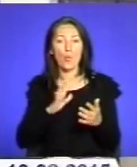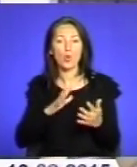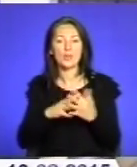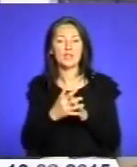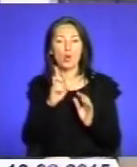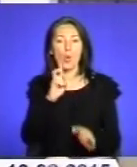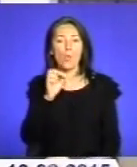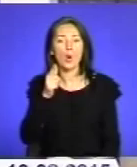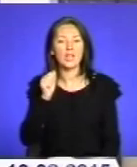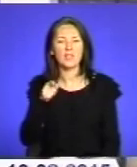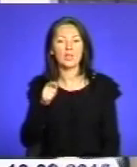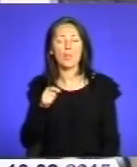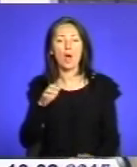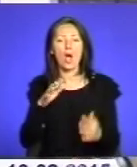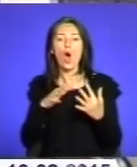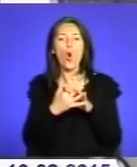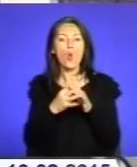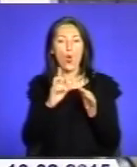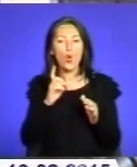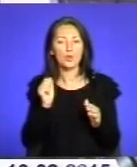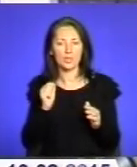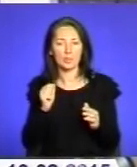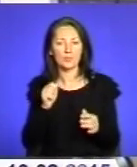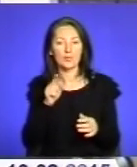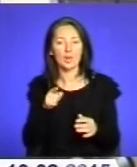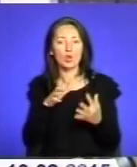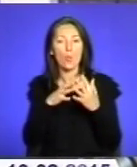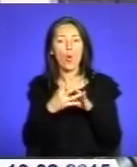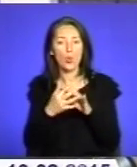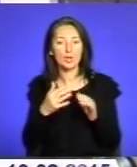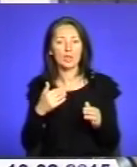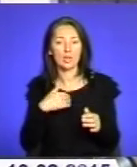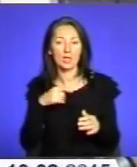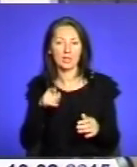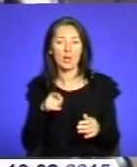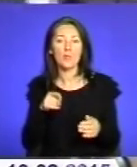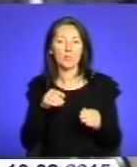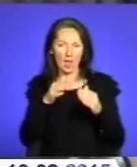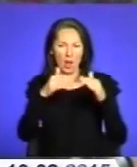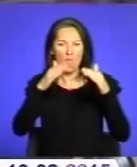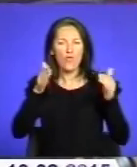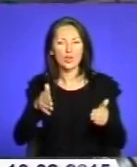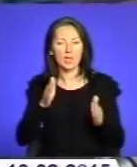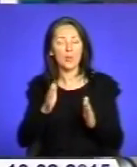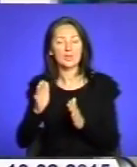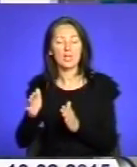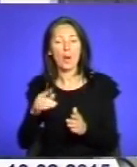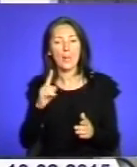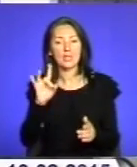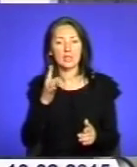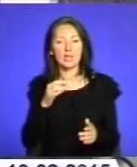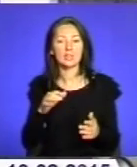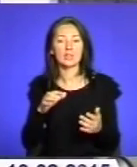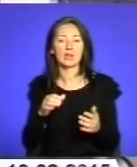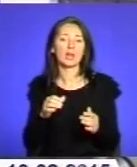там такий був хутір. І на той хутір я там поставив бджоли. Перший раз війти я вивез на